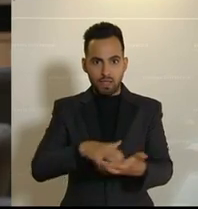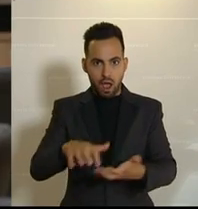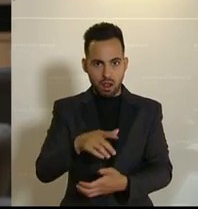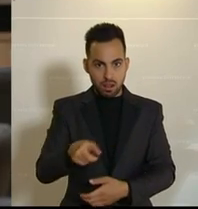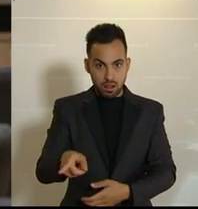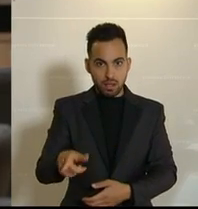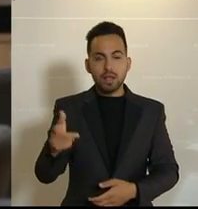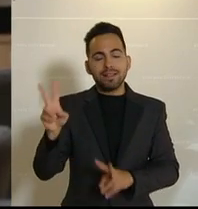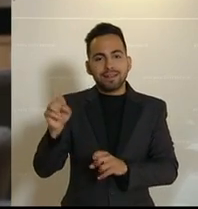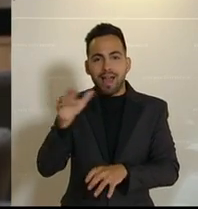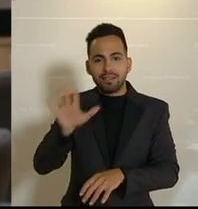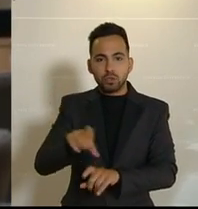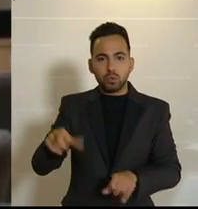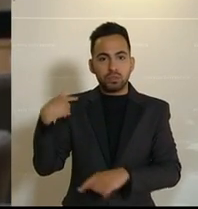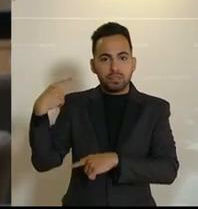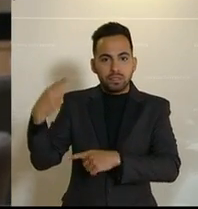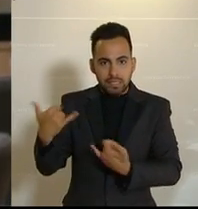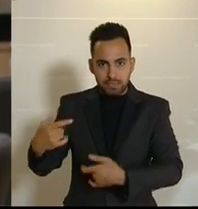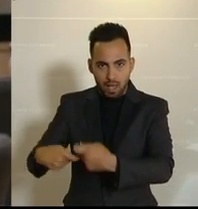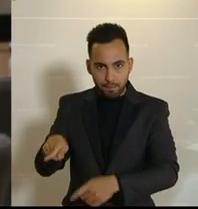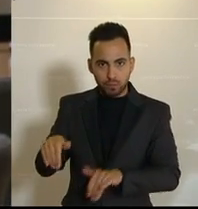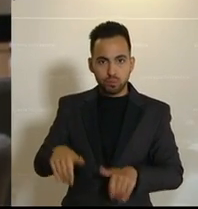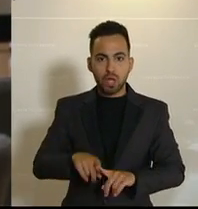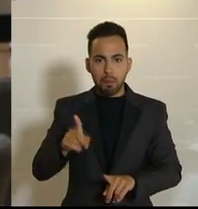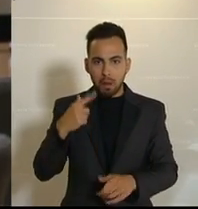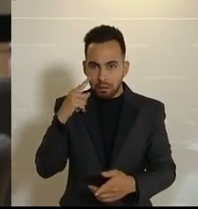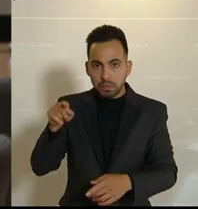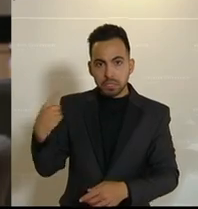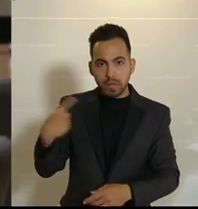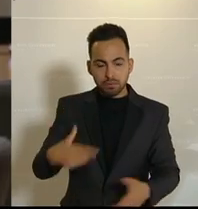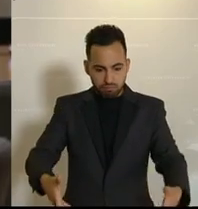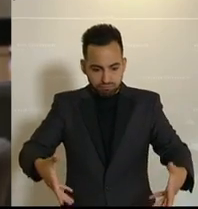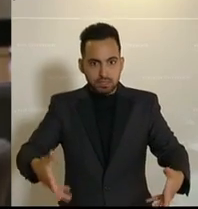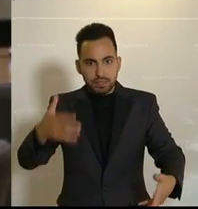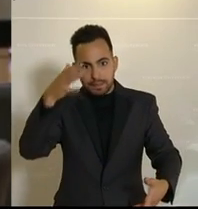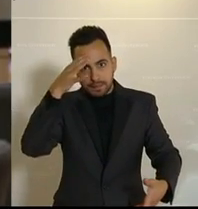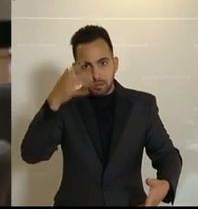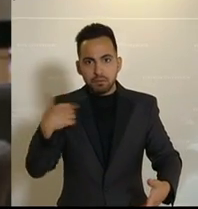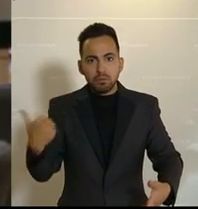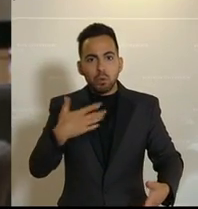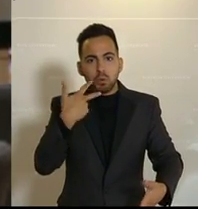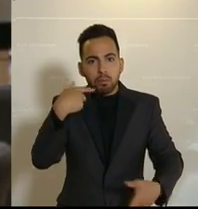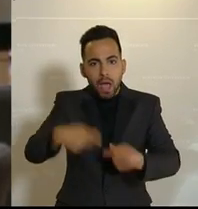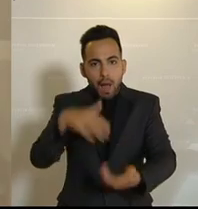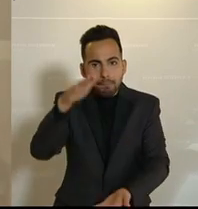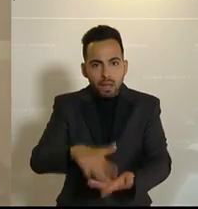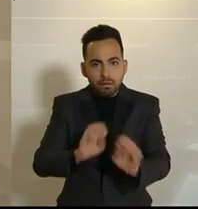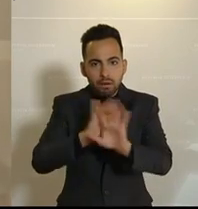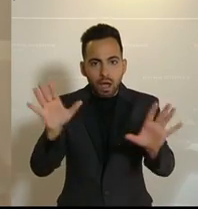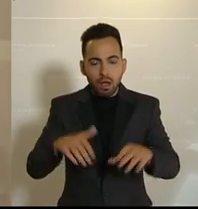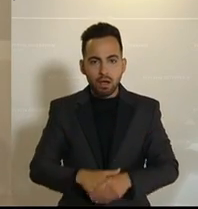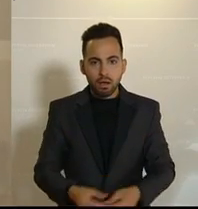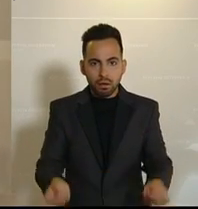klar, aber wo Sie leider nichts darauf hindeutet, dass Sie hier auch Klarheit schaffen. Verbale